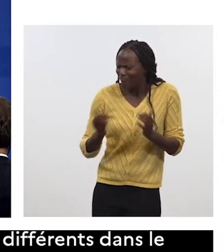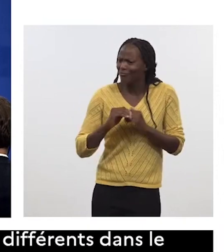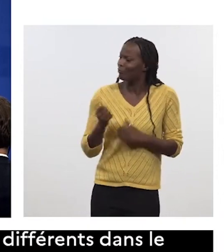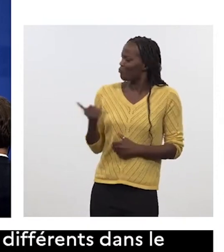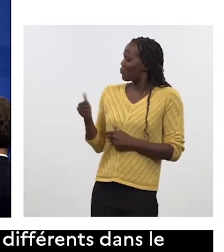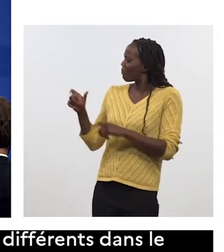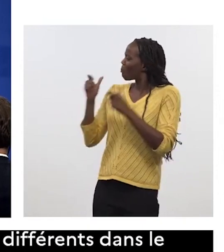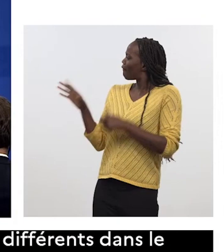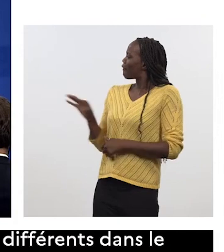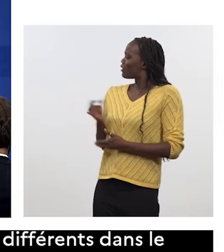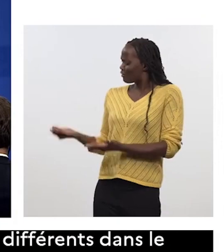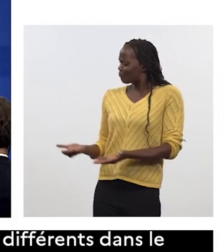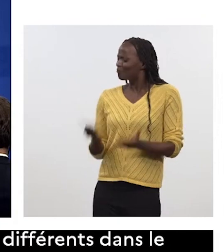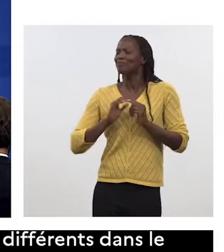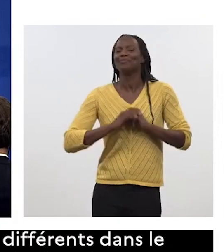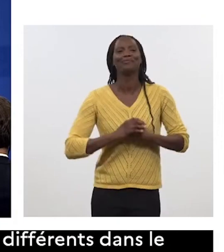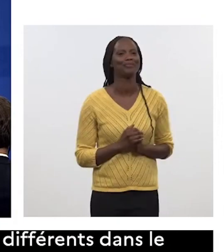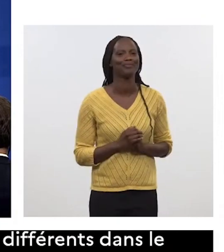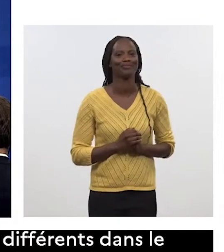l'invité.